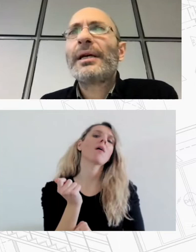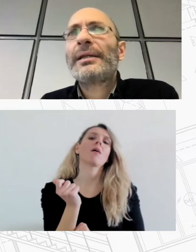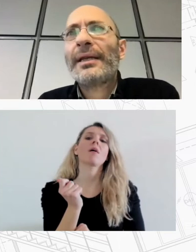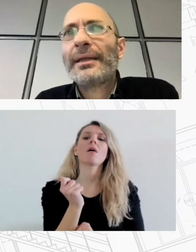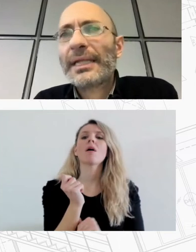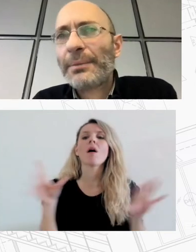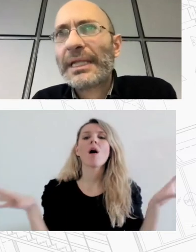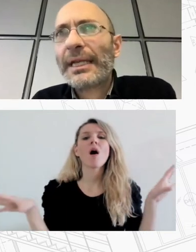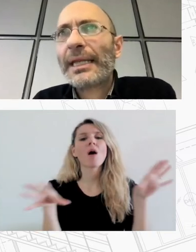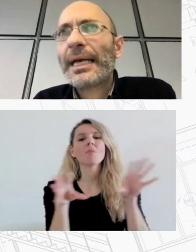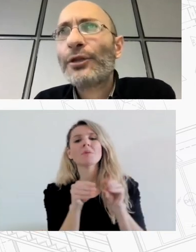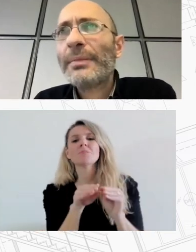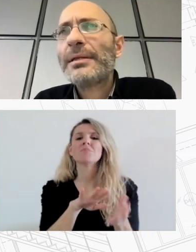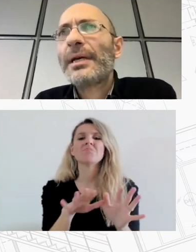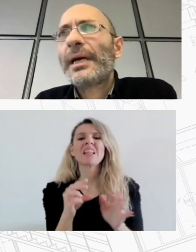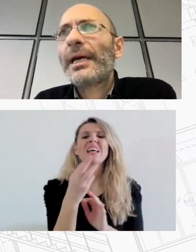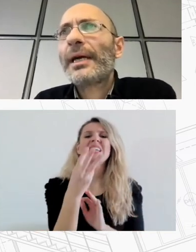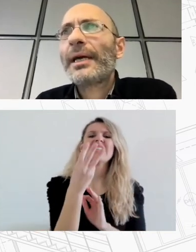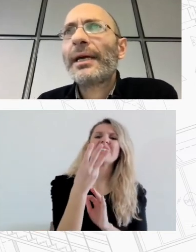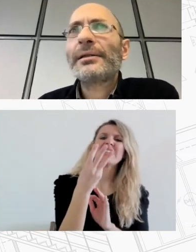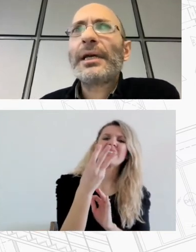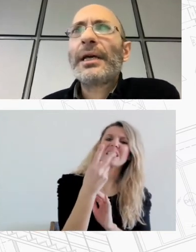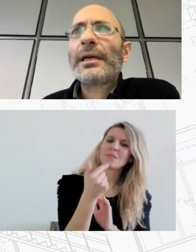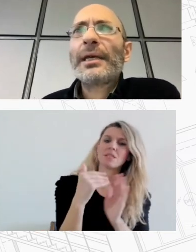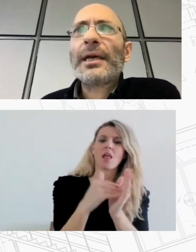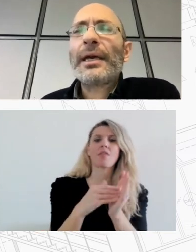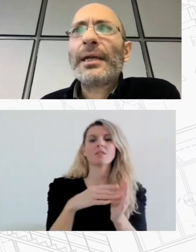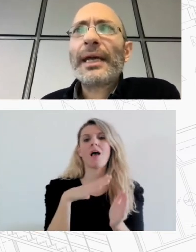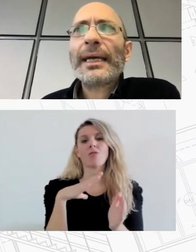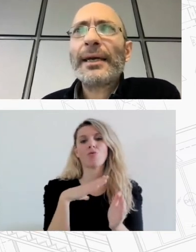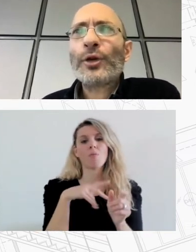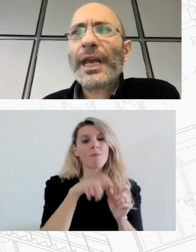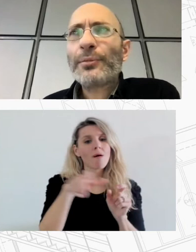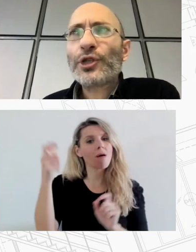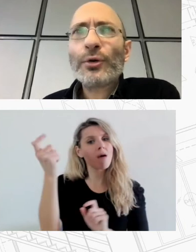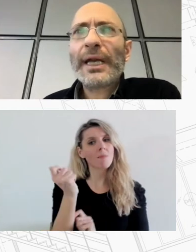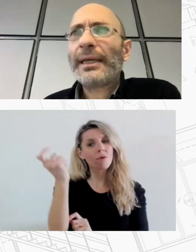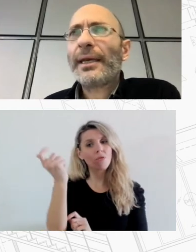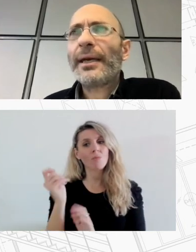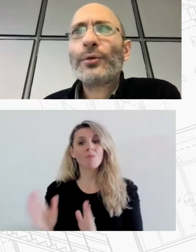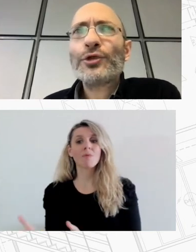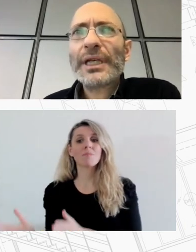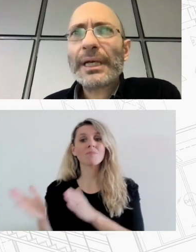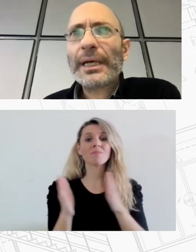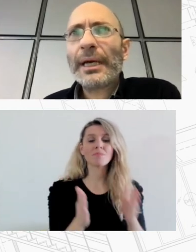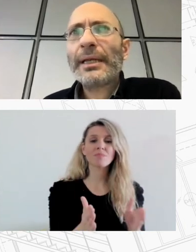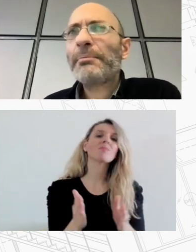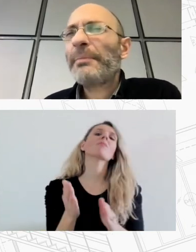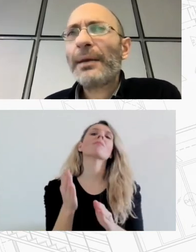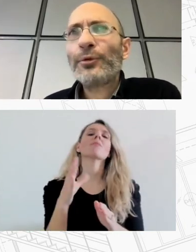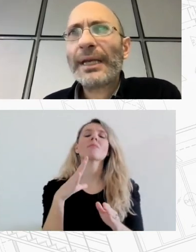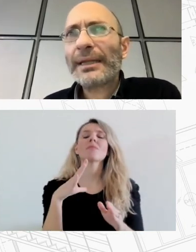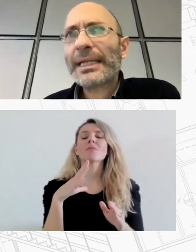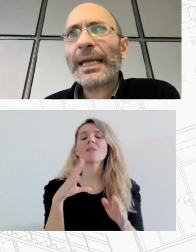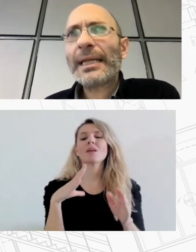33.500 άτομα και ειδικά για τα νοικοκυριά που μισθώνουν την κατοικία τους ήταν